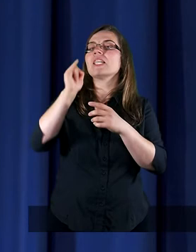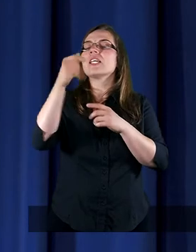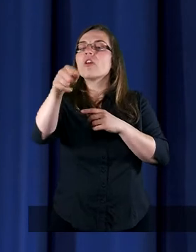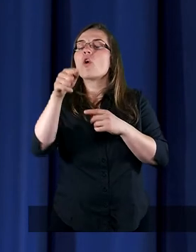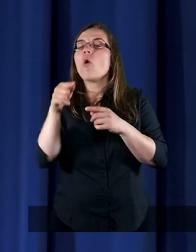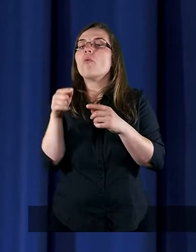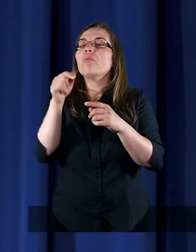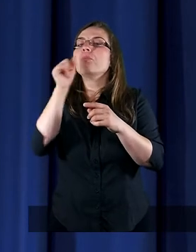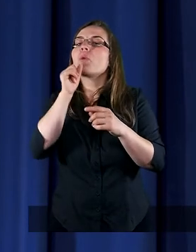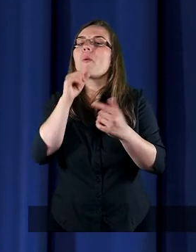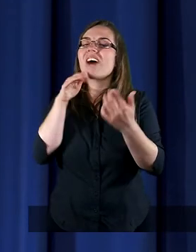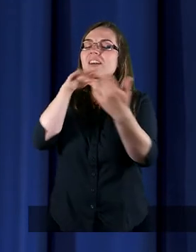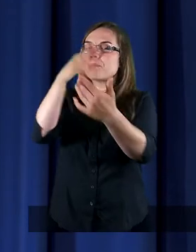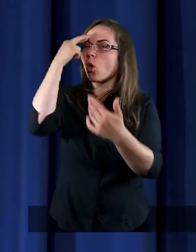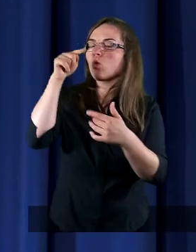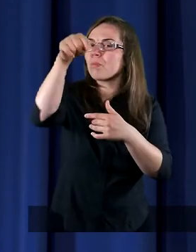wyciągnięty.